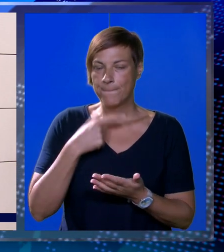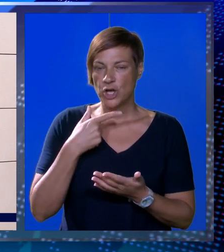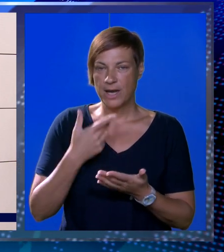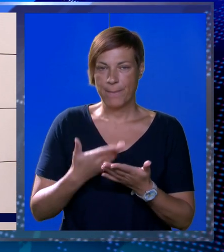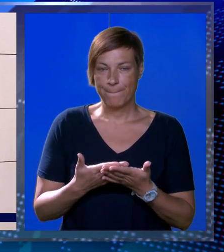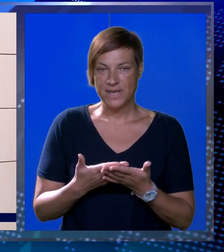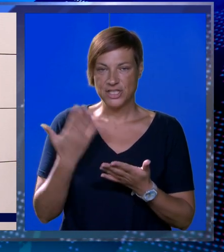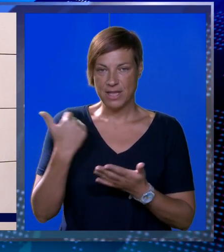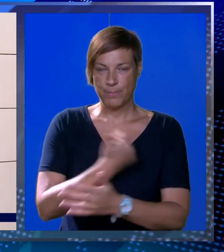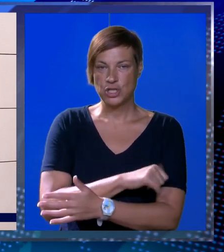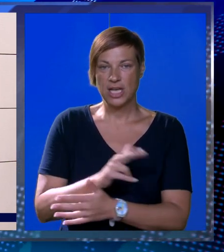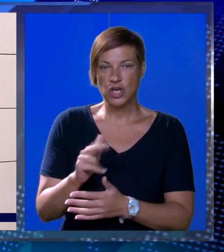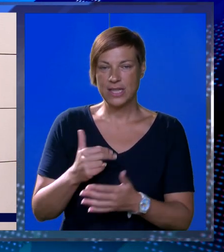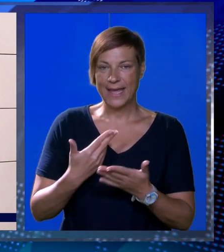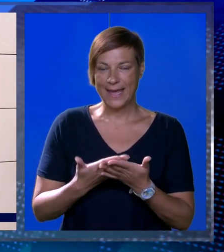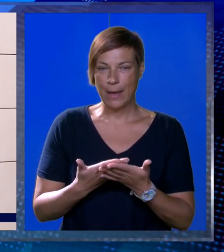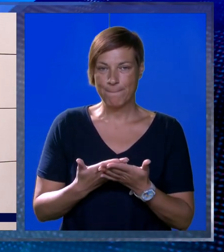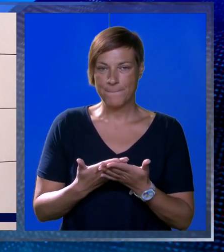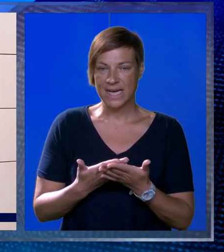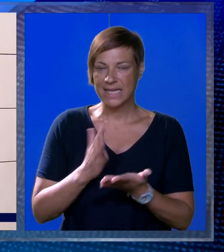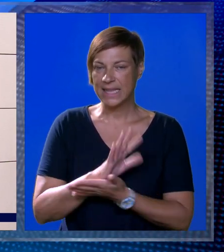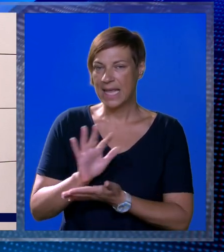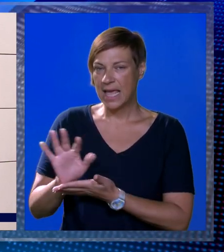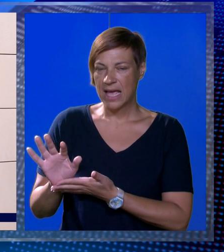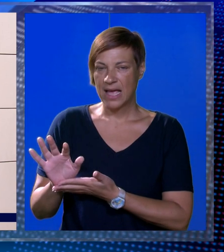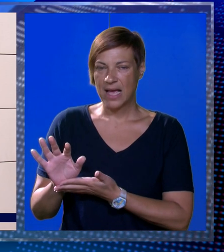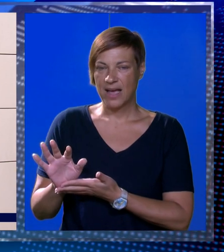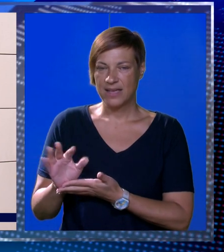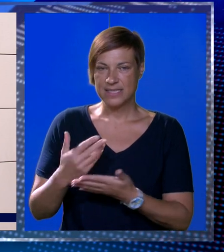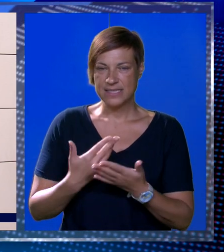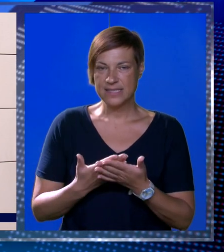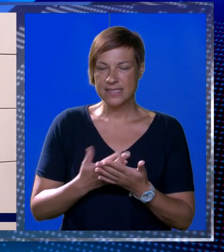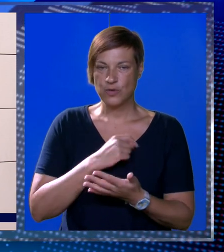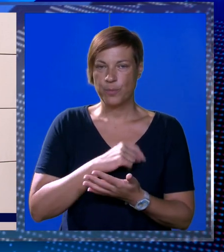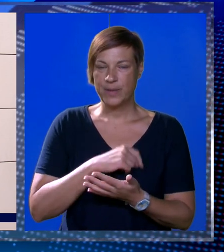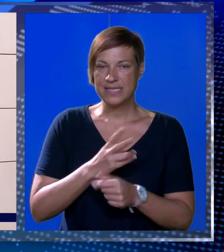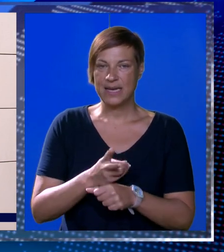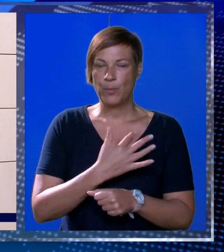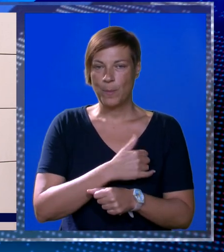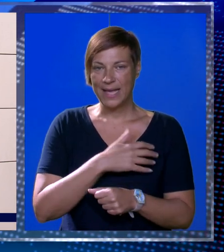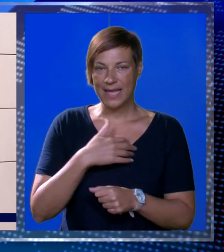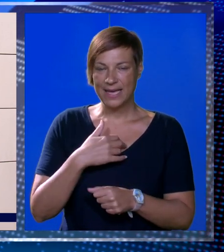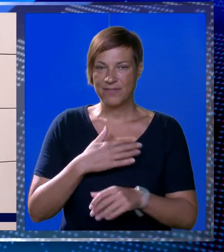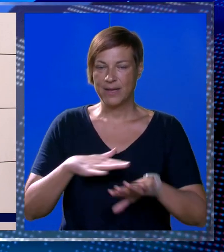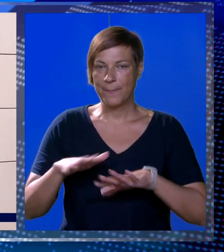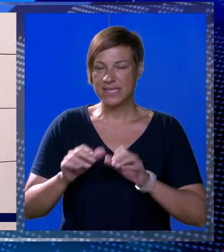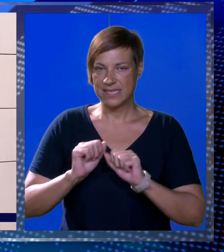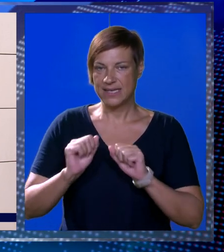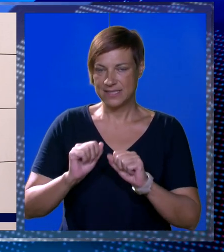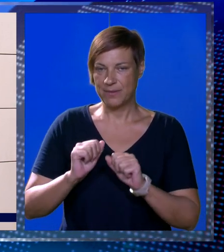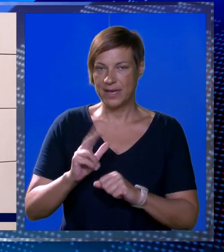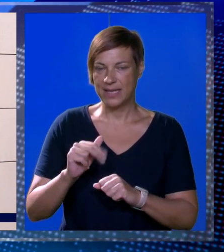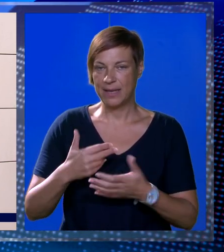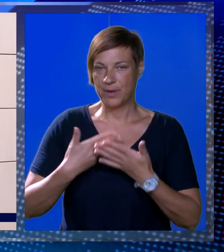moram reći da prošle godine smo imali delegaciju, odnosno i zaslanika prijestadnika Republike Hrvatske, ministarstva